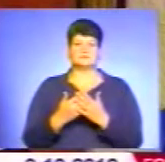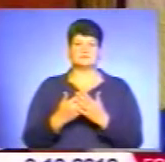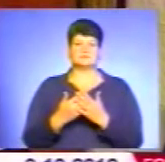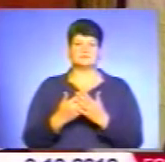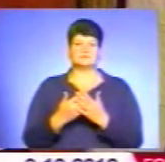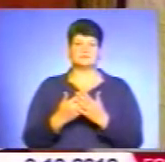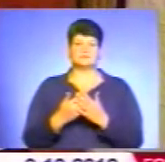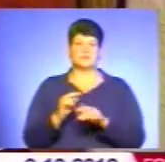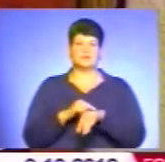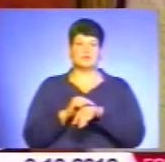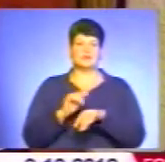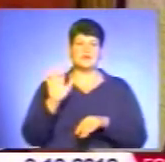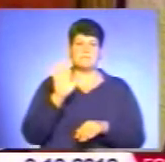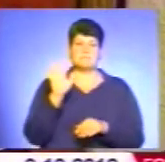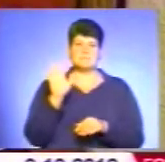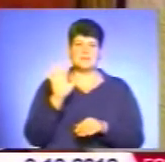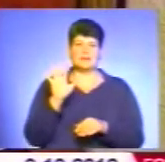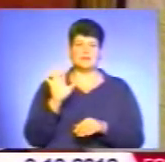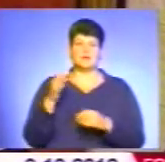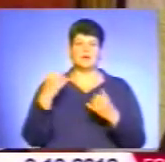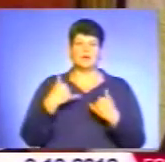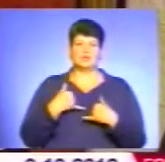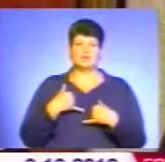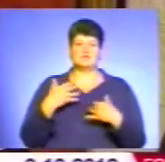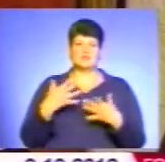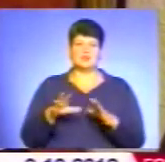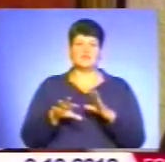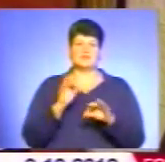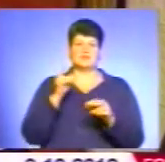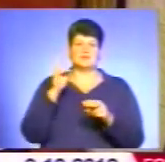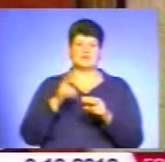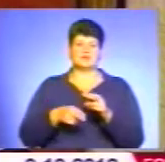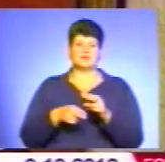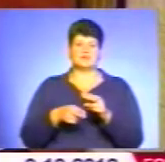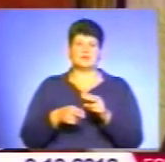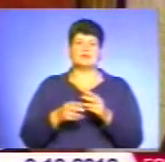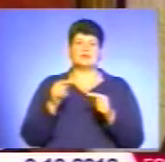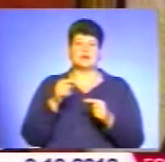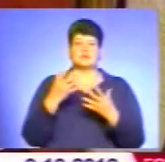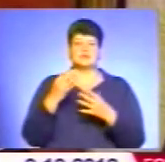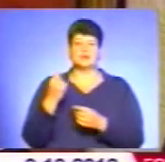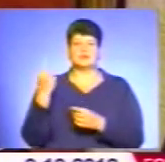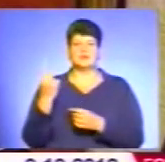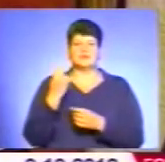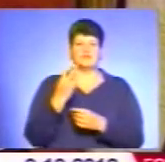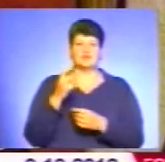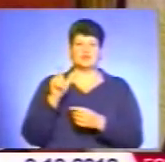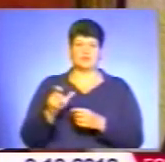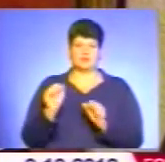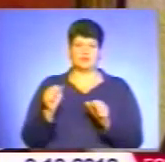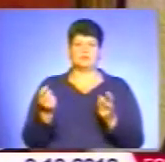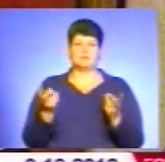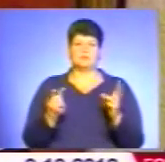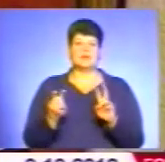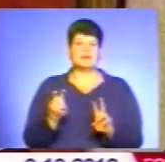година п'ята, у нас вже майже вибори закінчуються, але там ще один-два чоловіки приходять також.